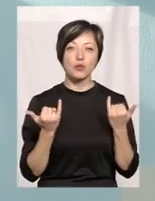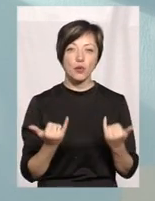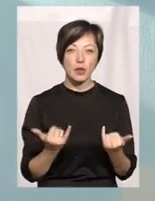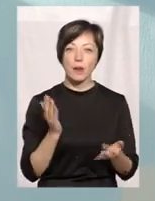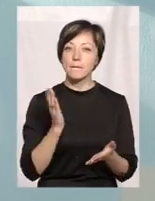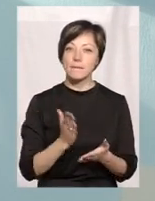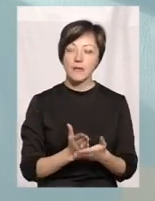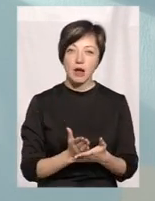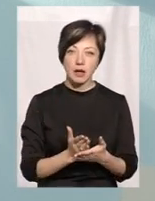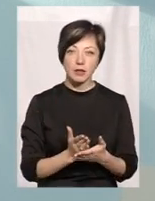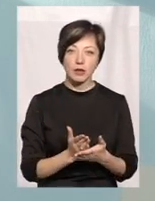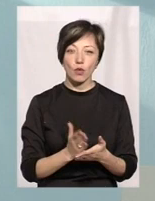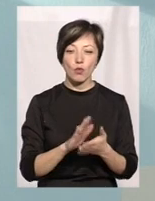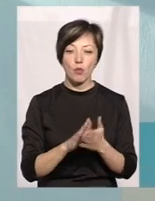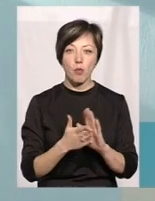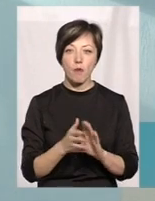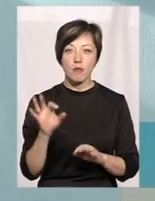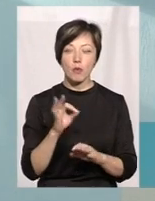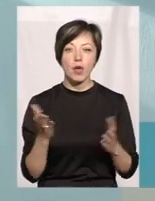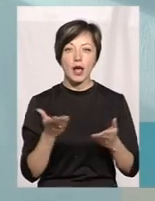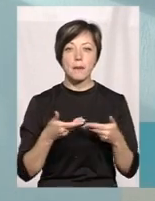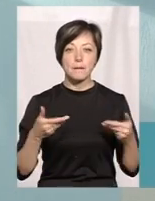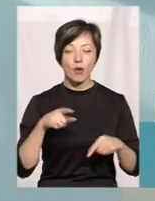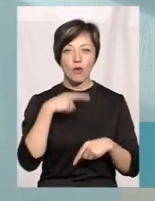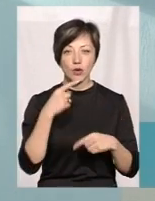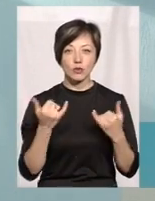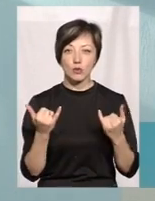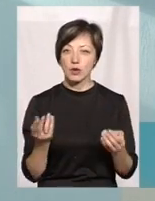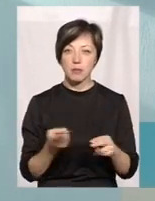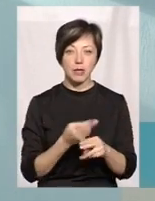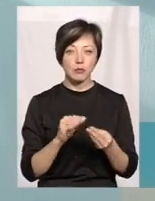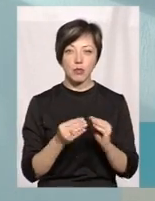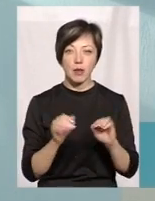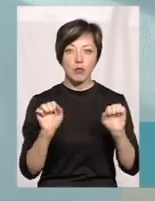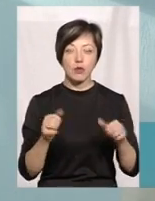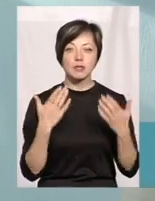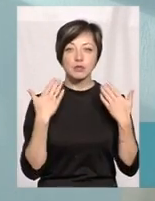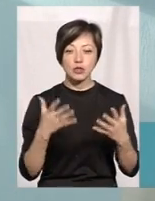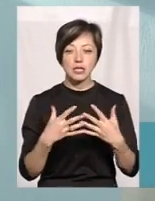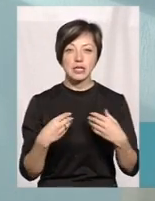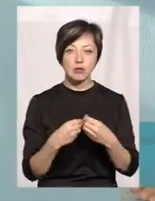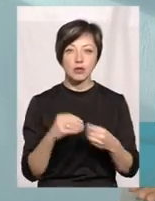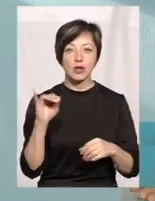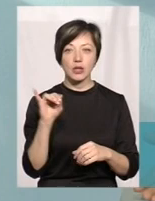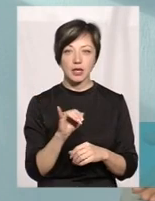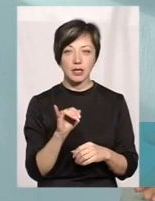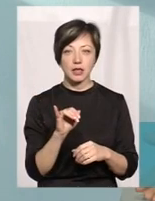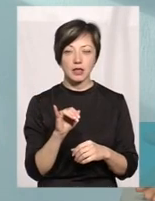має, ну, такі умови, про які ми говорили, він сьогодні без проблем може відпочити з сім'єю і в